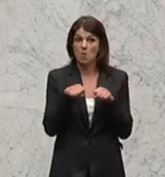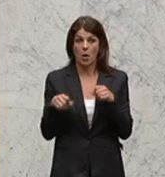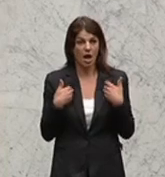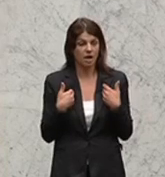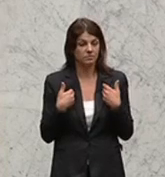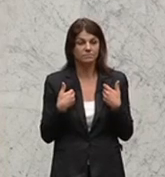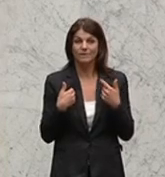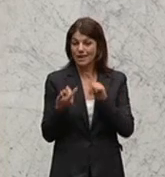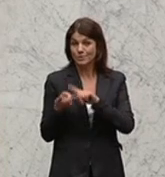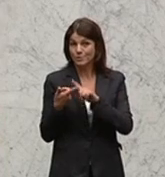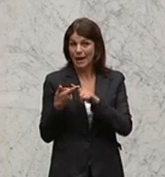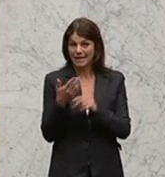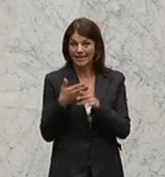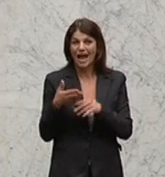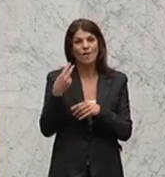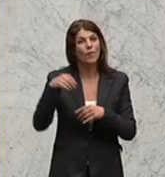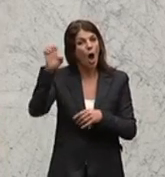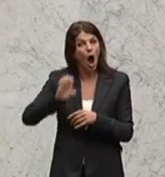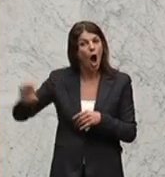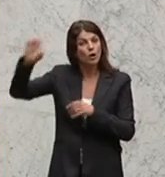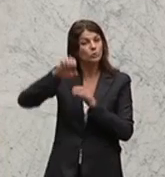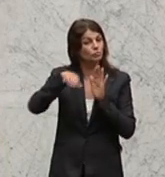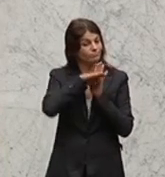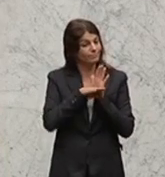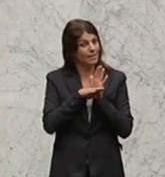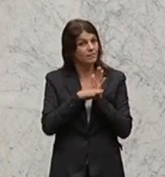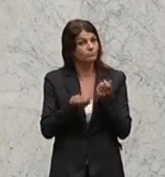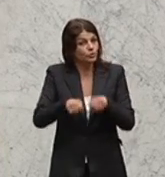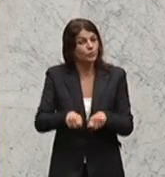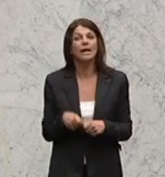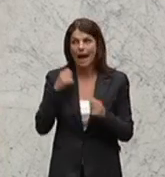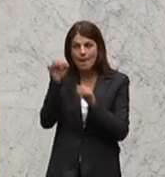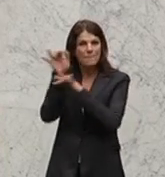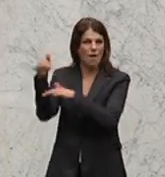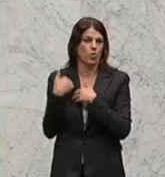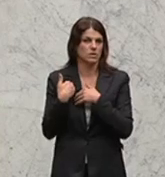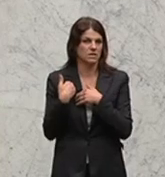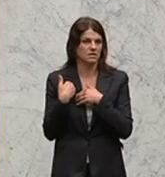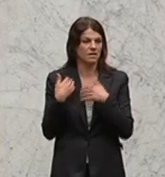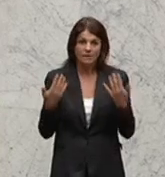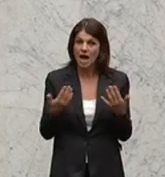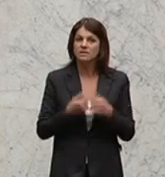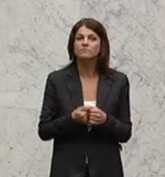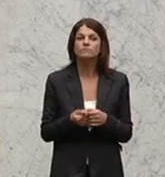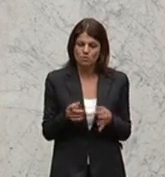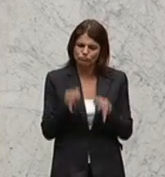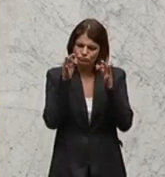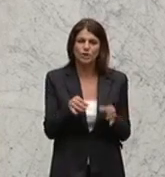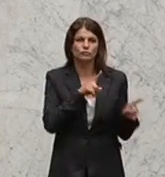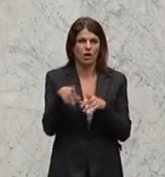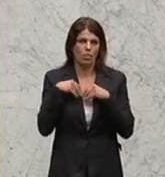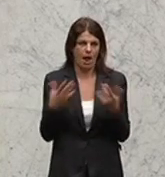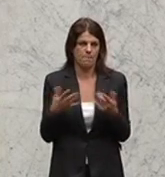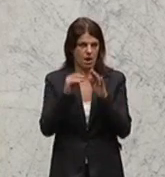den zweiten Teil der europäischen Legislative zu beeinflussen, nämlich das Instrument der verbindlichen Stellungnahme,